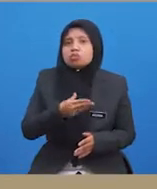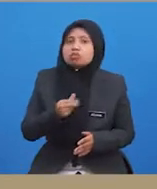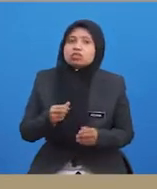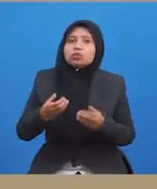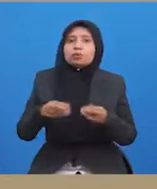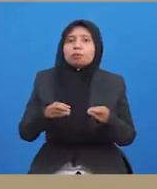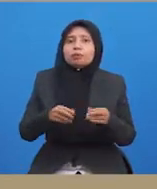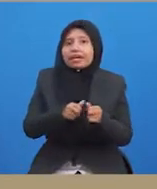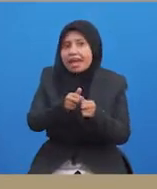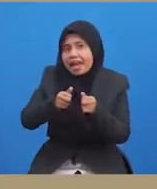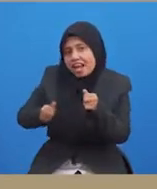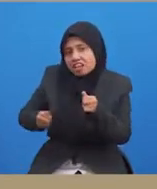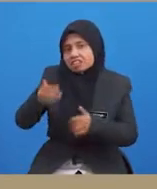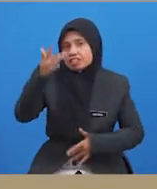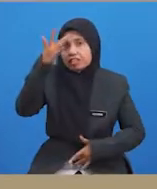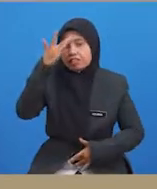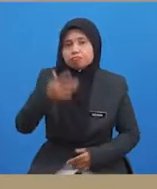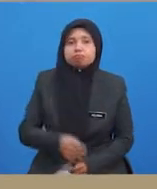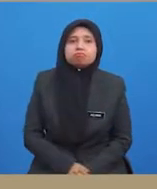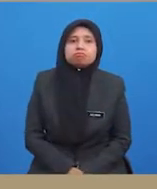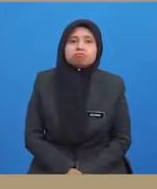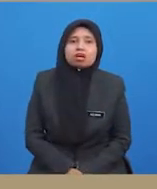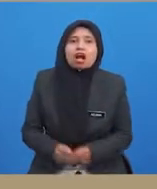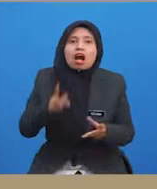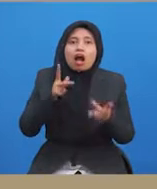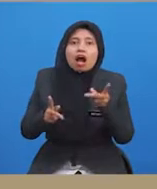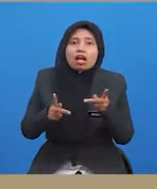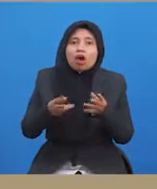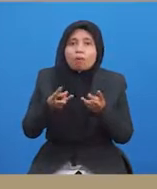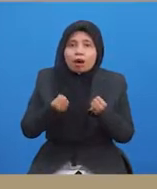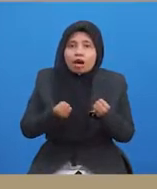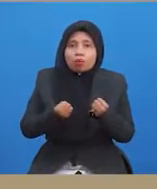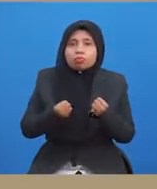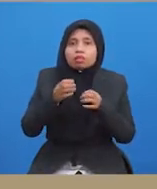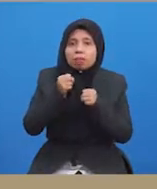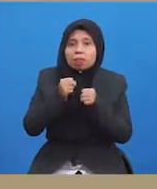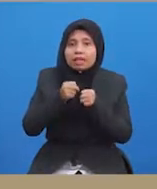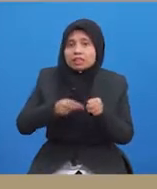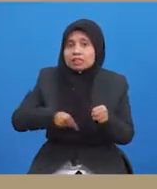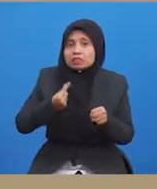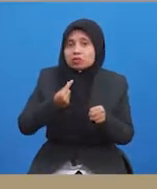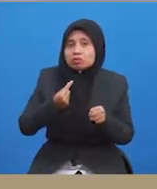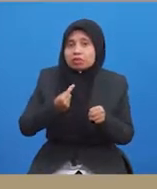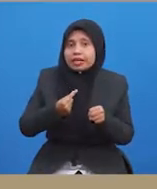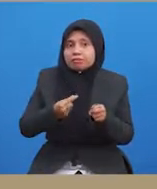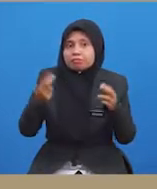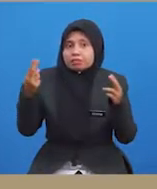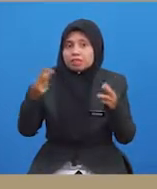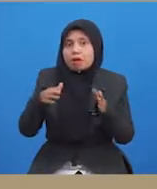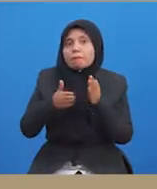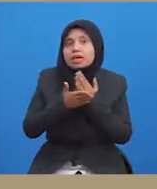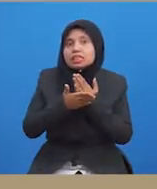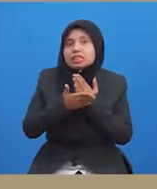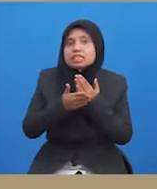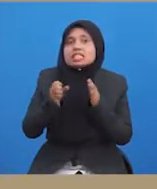cuba mengelak kesakitan. Jika keinginan untuk memperoleh keseronokan terhalang, maka